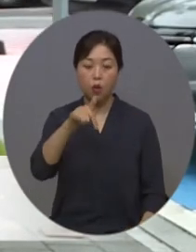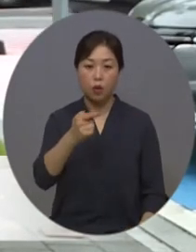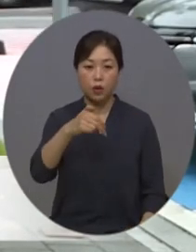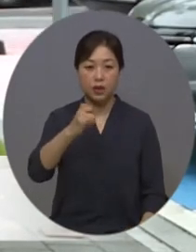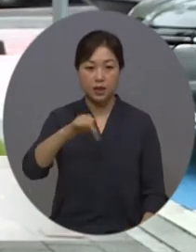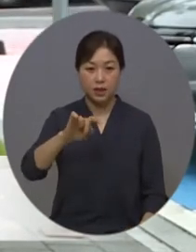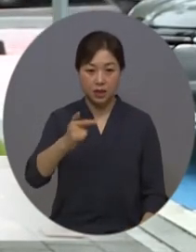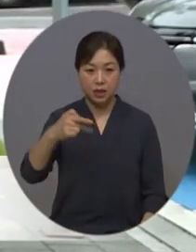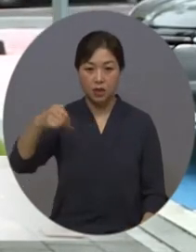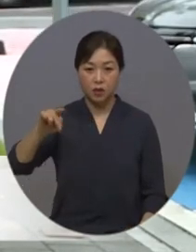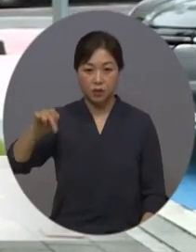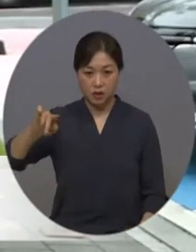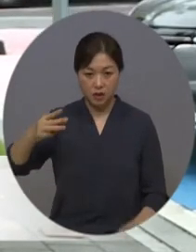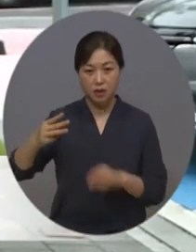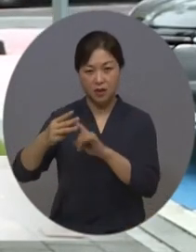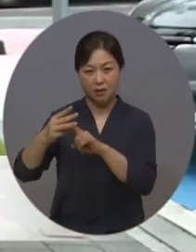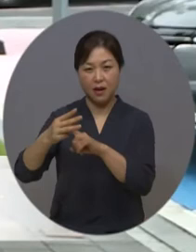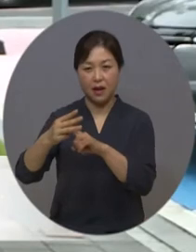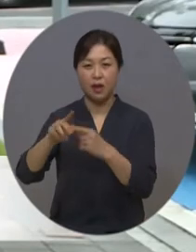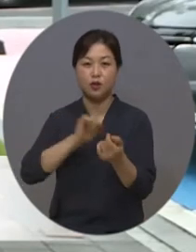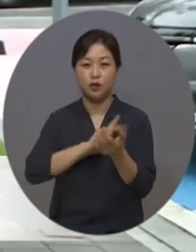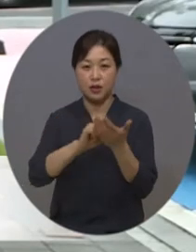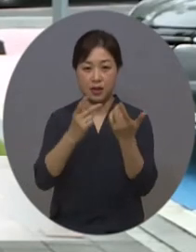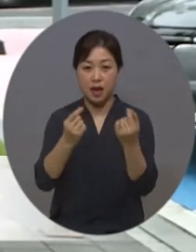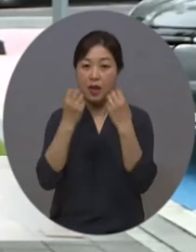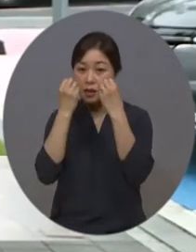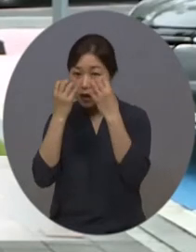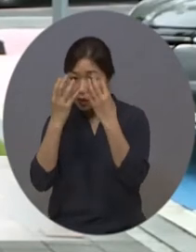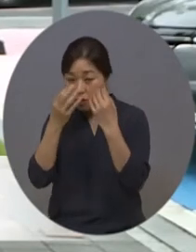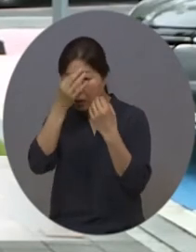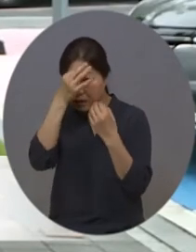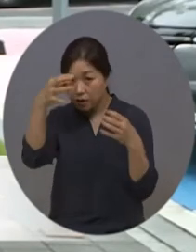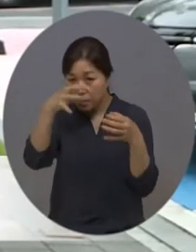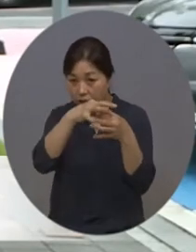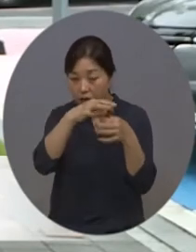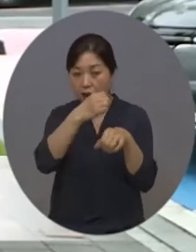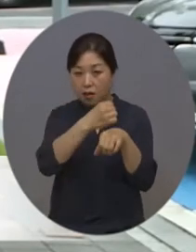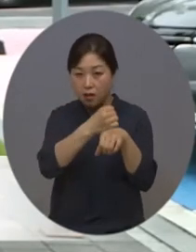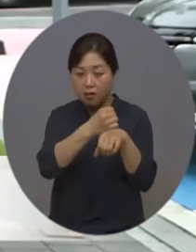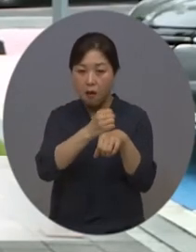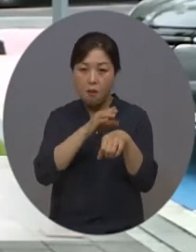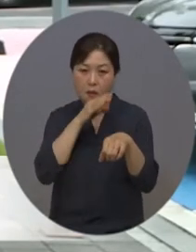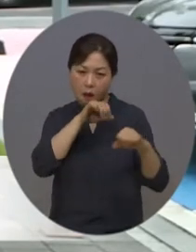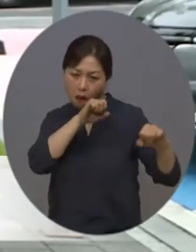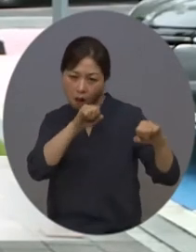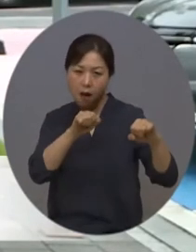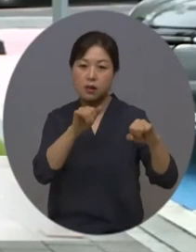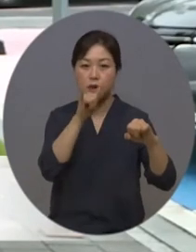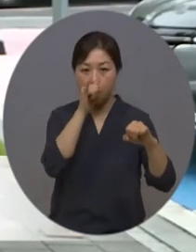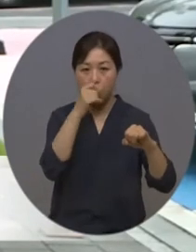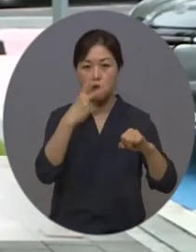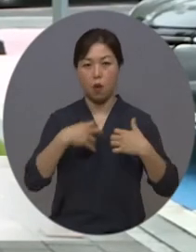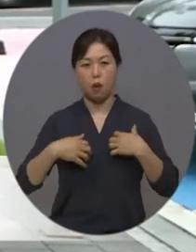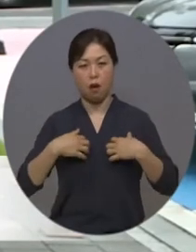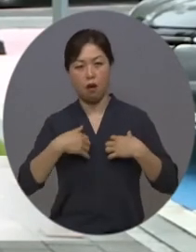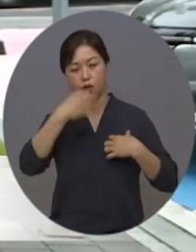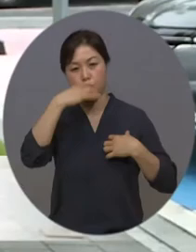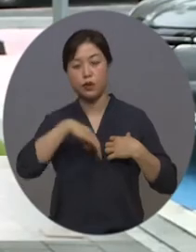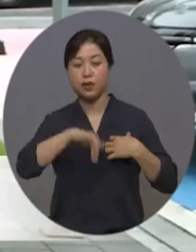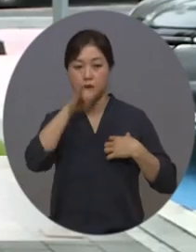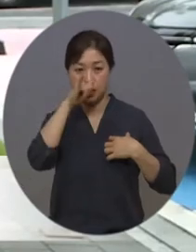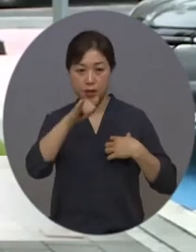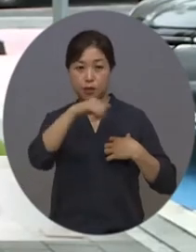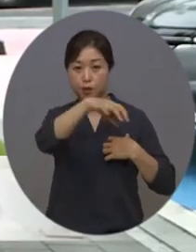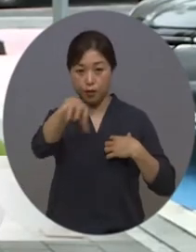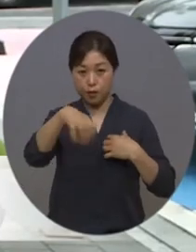보아주시면 좋겠어요. 새로운 시대의 기술을 접목해서 굉장히 역동적이고 그리고 재미있고 유익한 공간으로